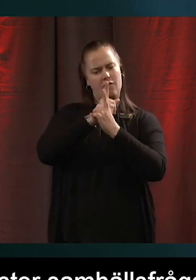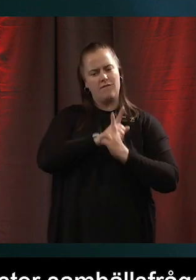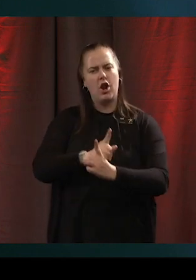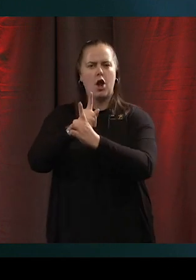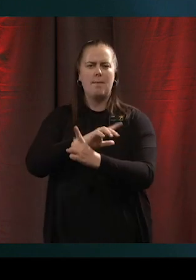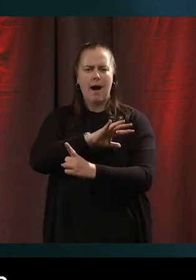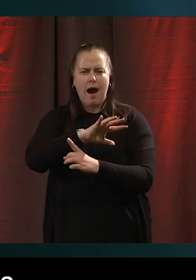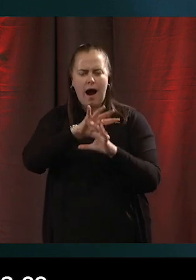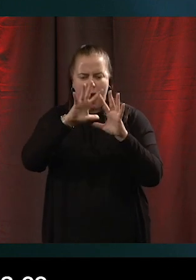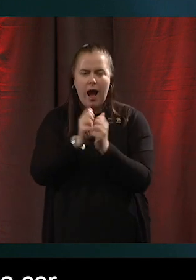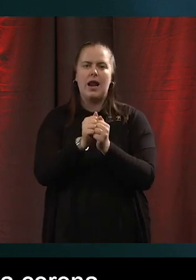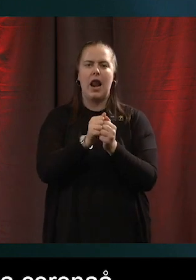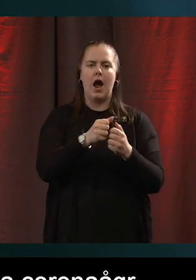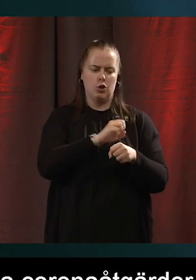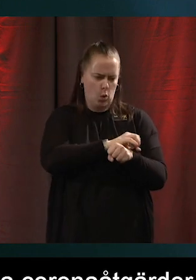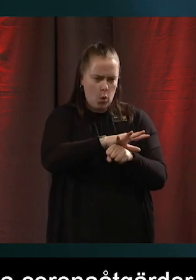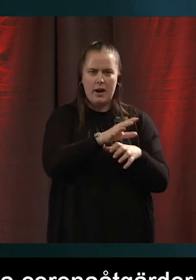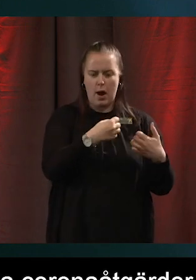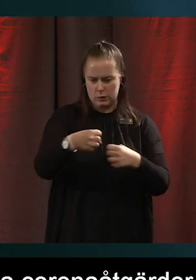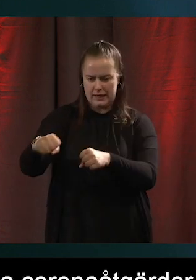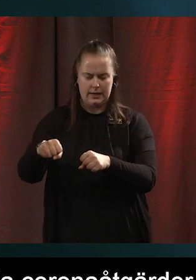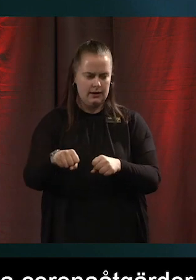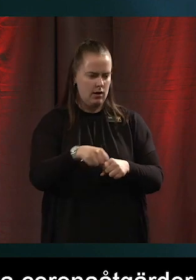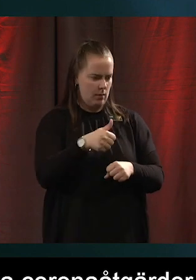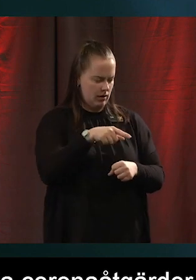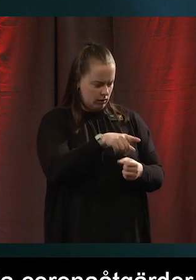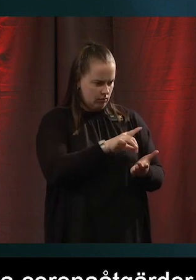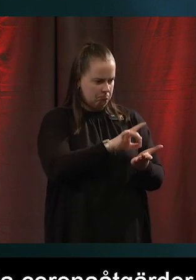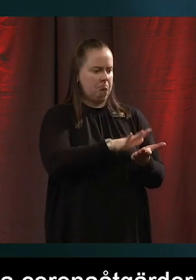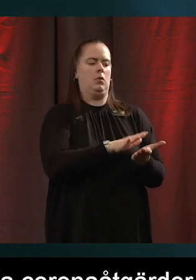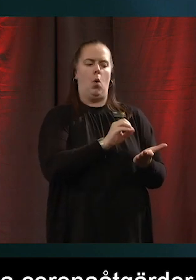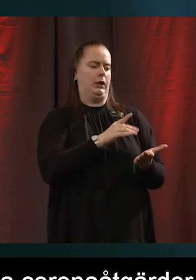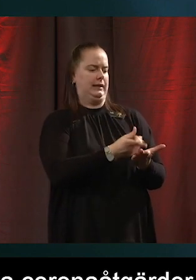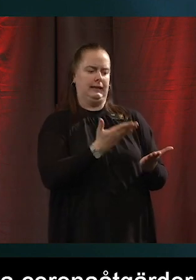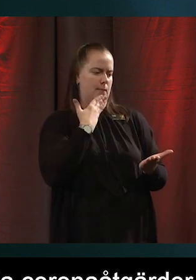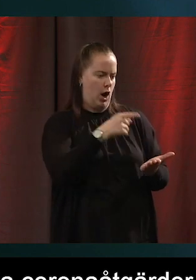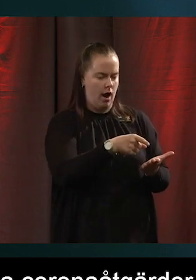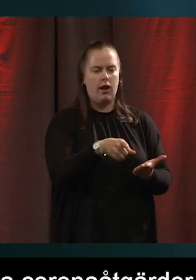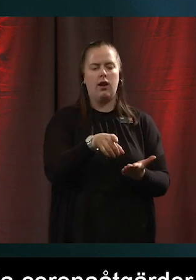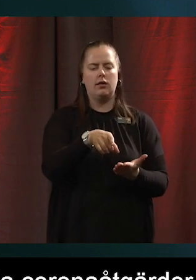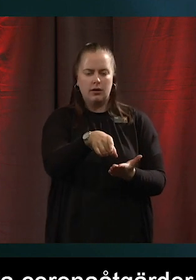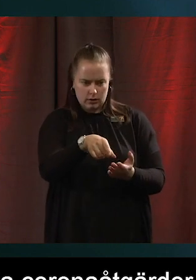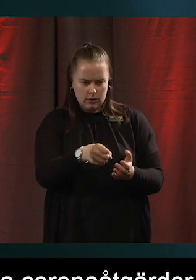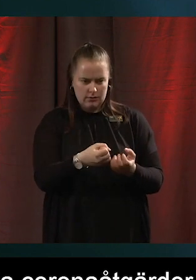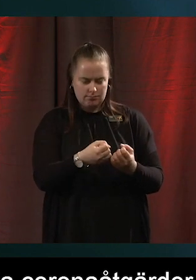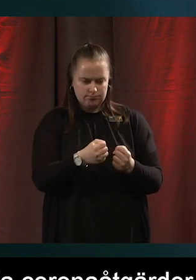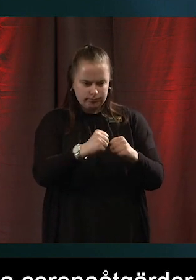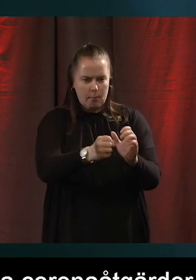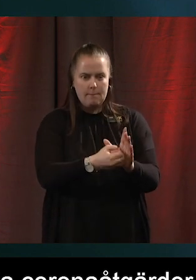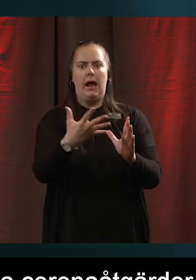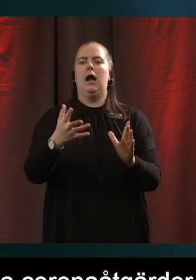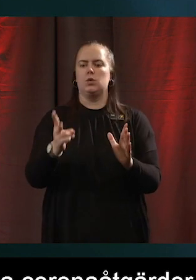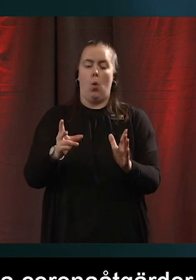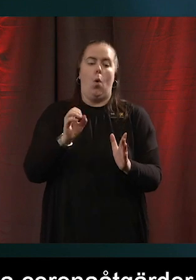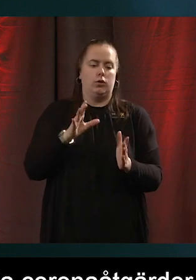liksom med en clipboard och bara skriva upp så här blev inte så bra eller här blev en oväntad bieffekt till exempel. Alltså för att jag tänker mig att nu, vi